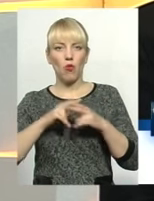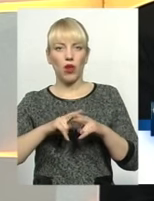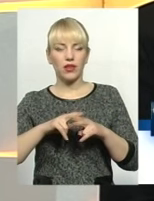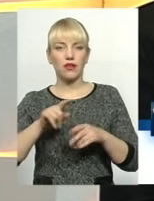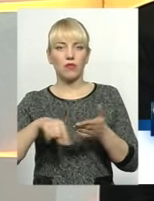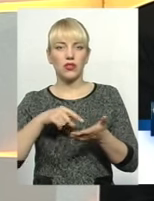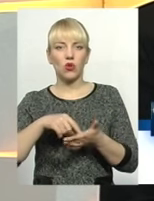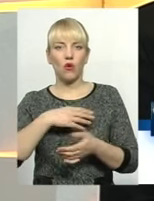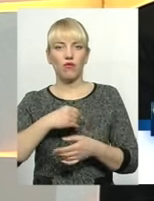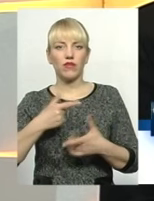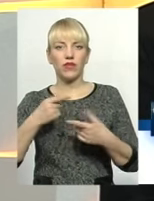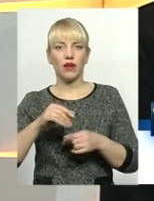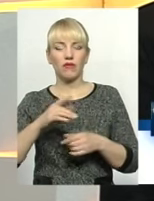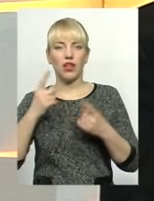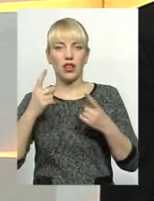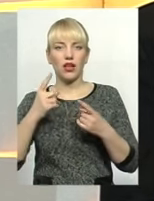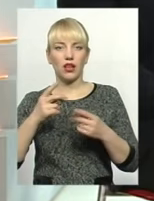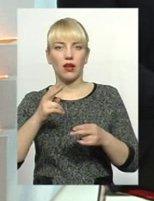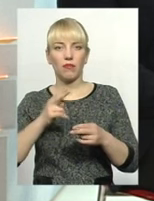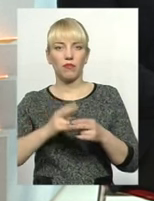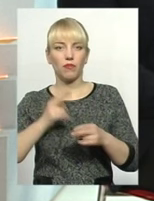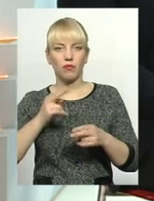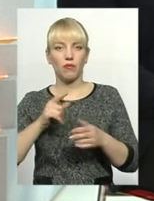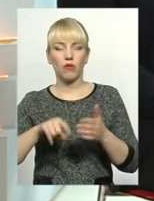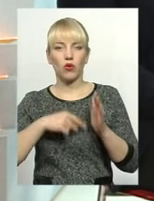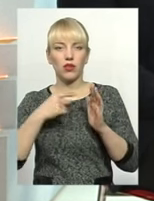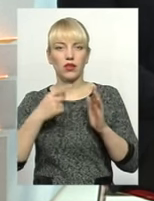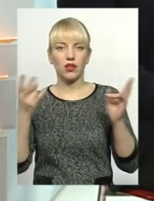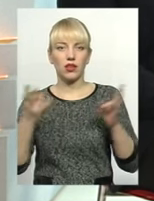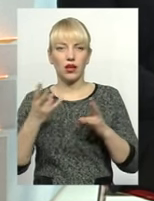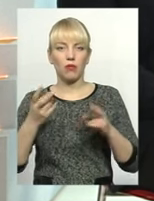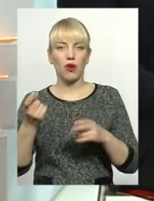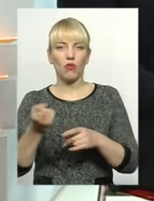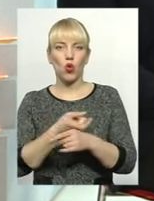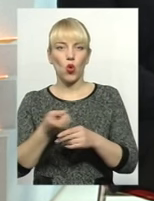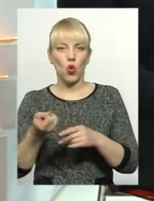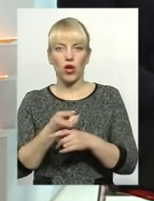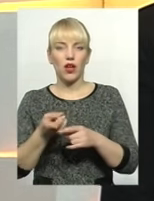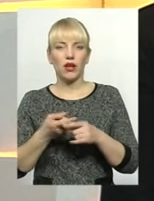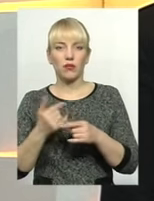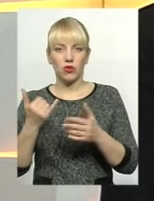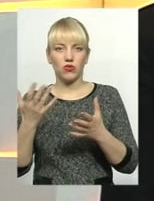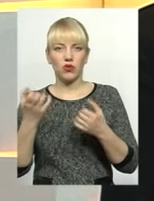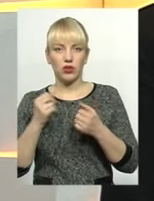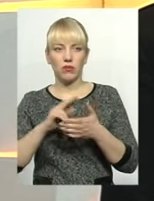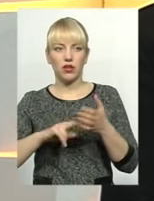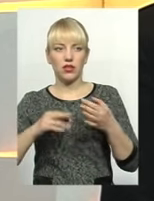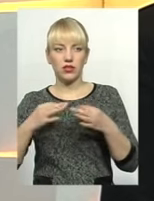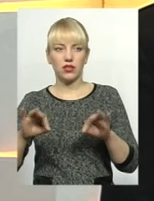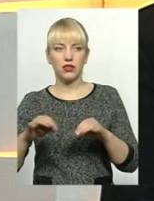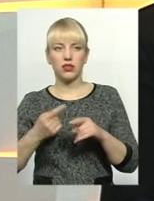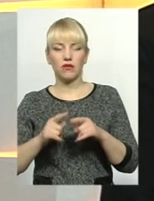де велика і гостра потреба на сьогоднішній день в токарях. Ми таку ліцензію готуємо, у нас є база, правда, вона трошки…